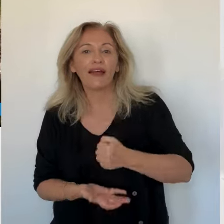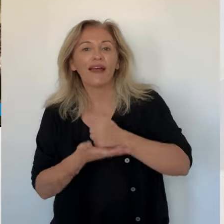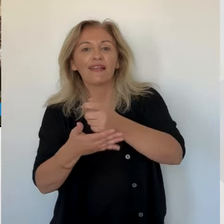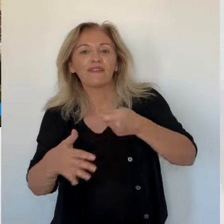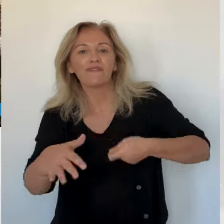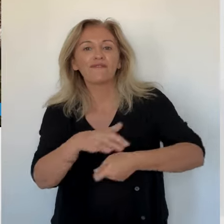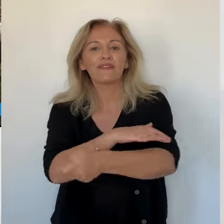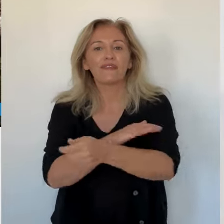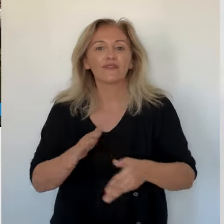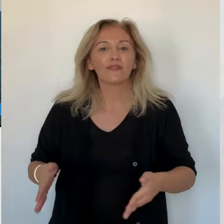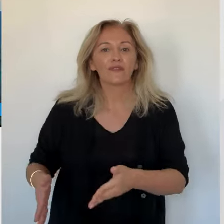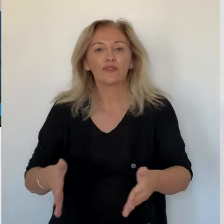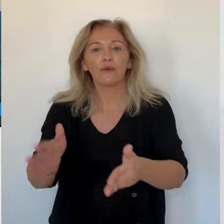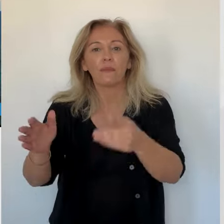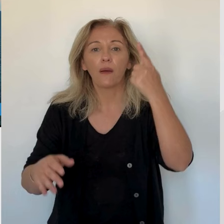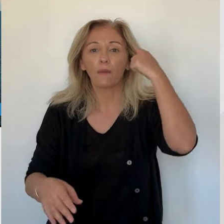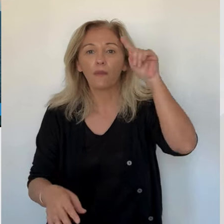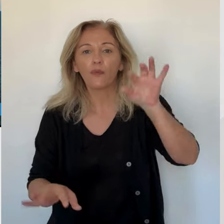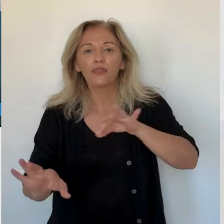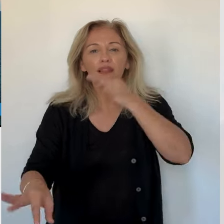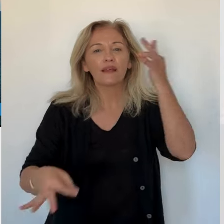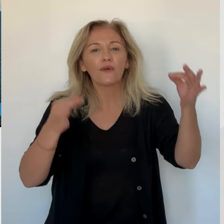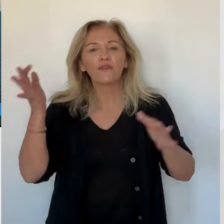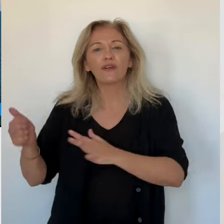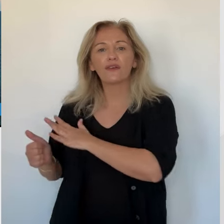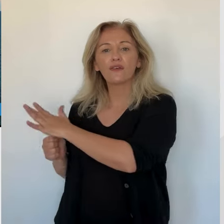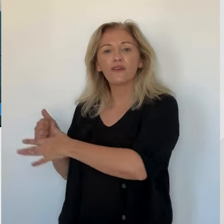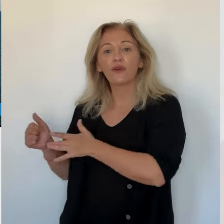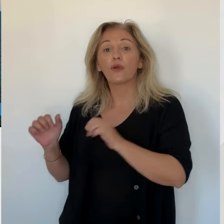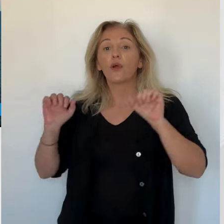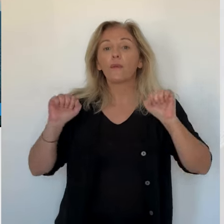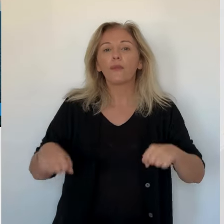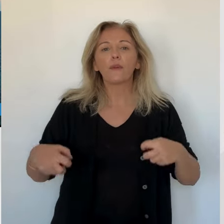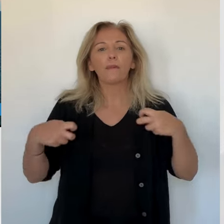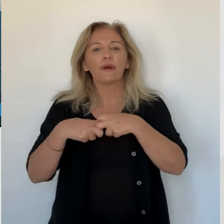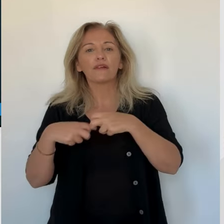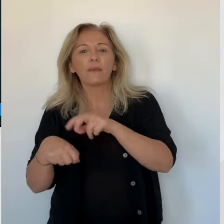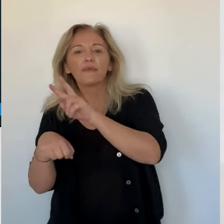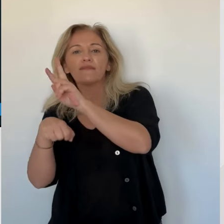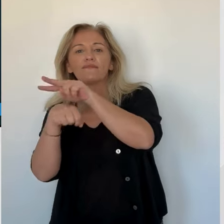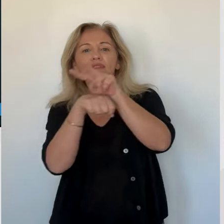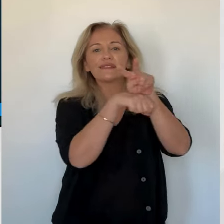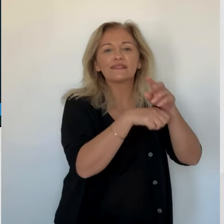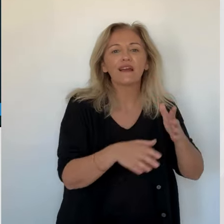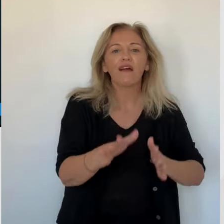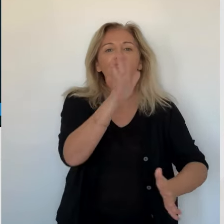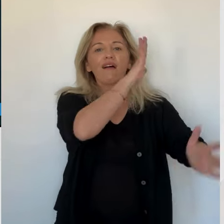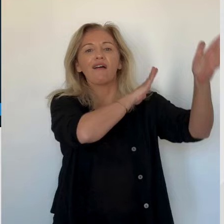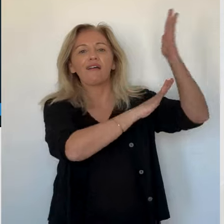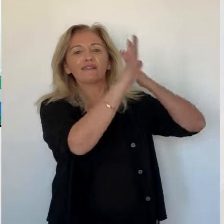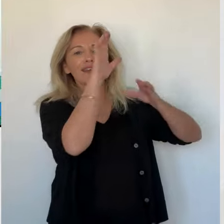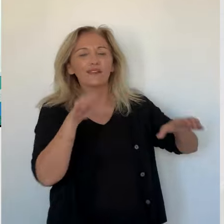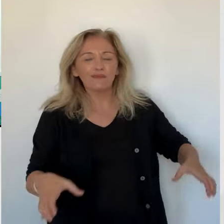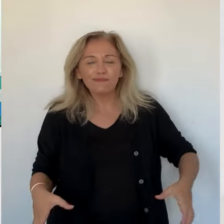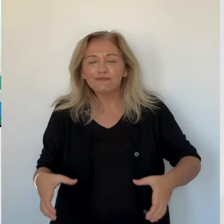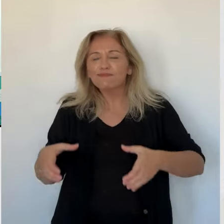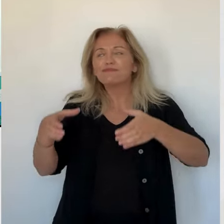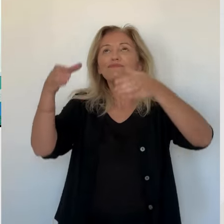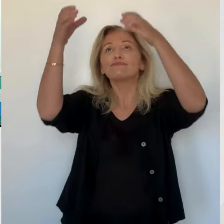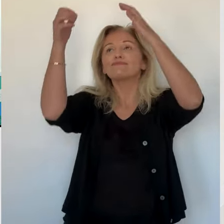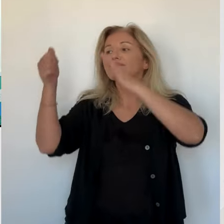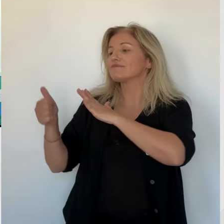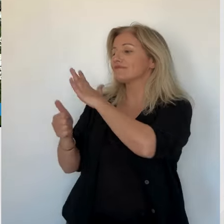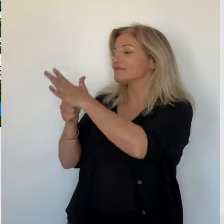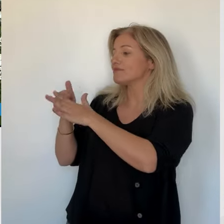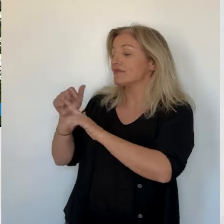Un itinéraire autour de la Corse à la découverte de ses tours génoises, un chemin dans les pas de Pascal Paoli,